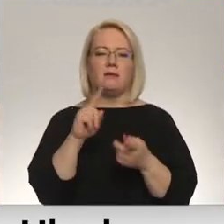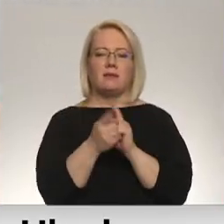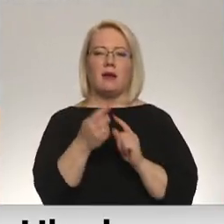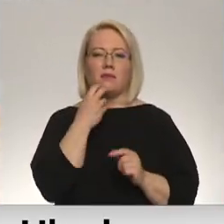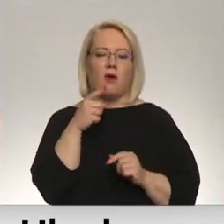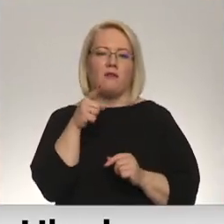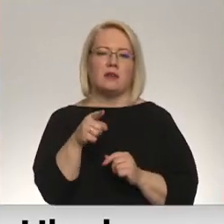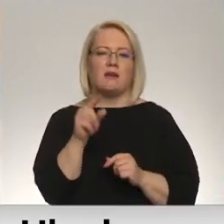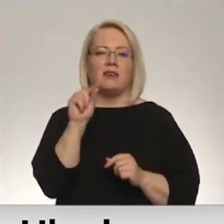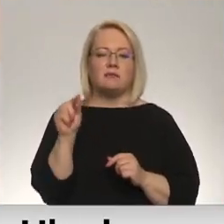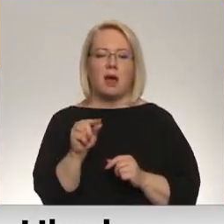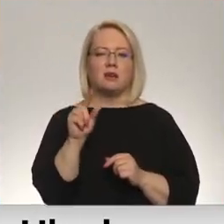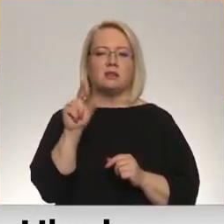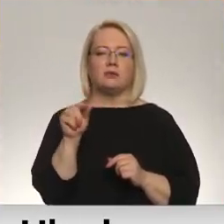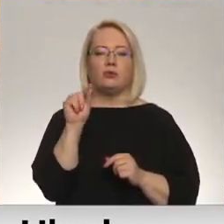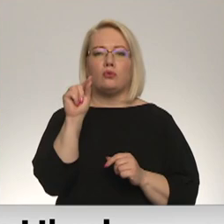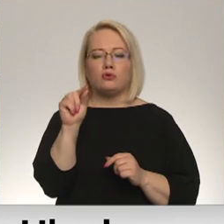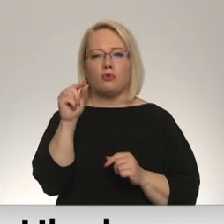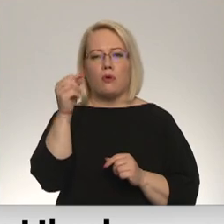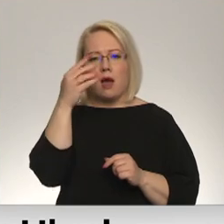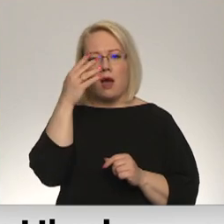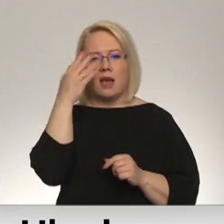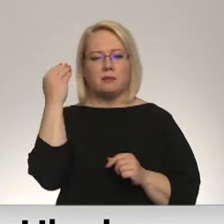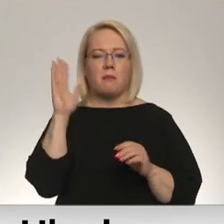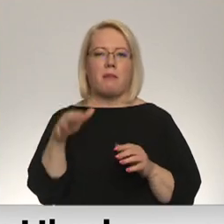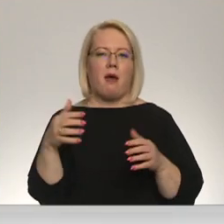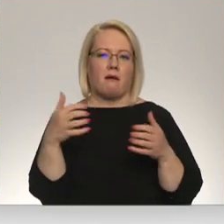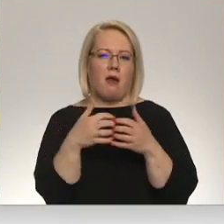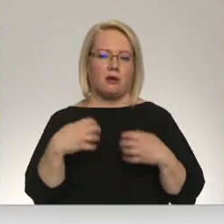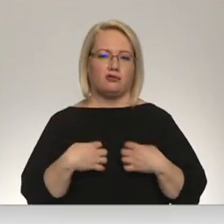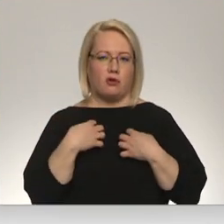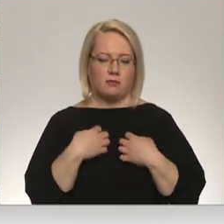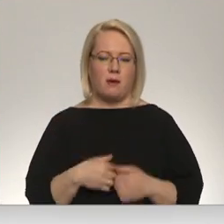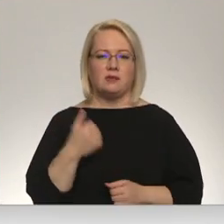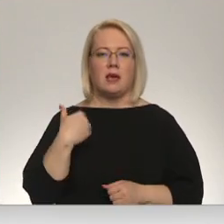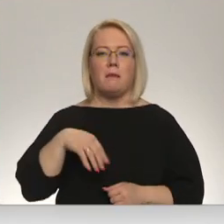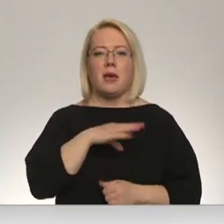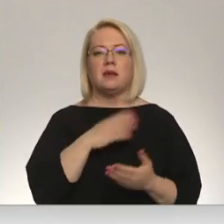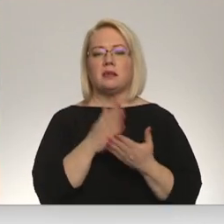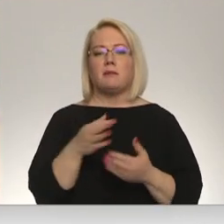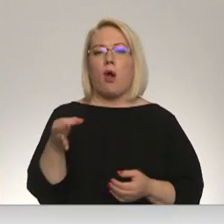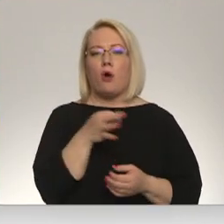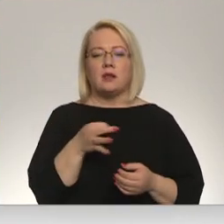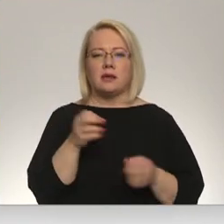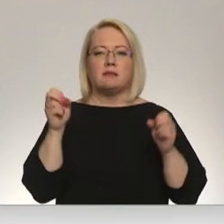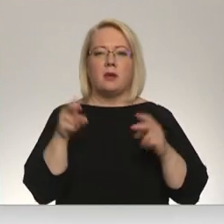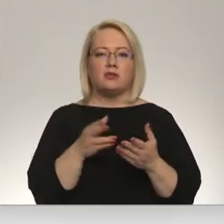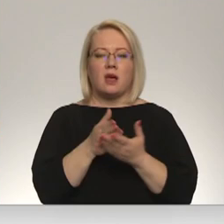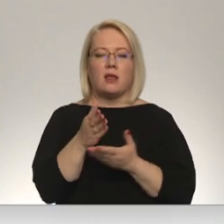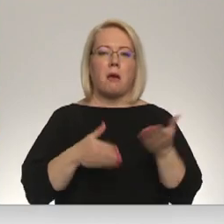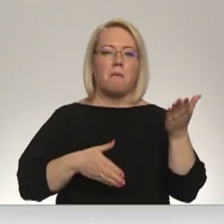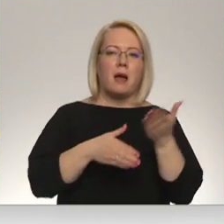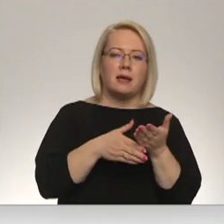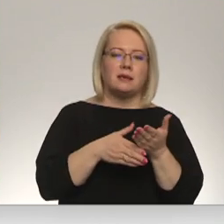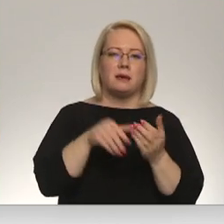aizmirst par karšausmā. Mēs kā organizāciju esam specializējušies ar to, ka cenšamies palīdzēt cilvēkiem, kas ir ar kustību